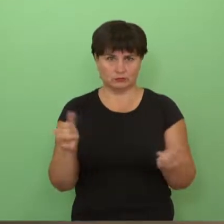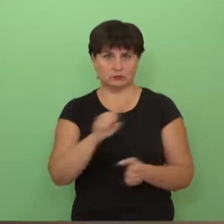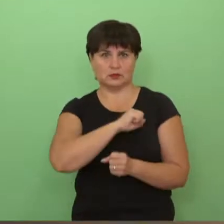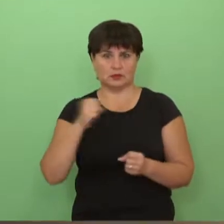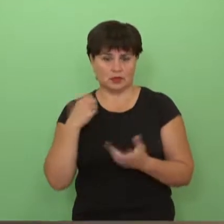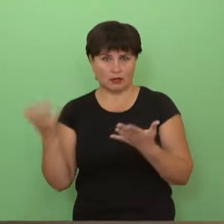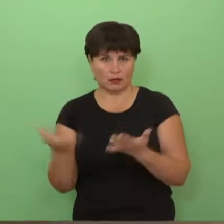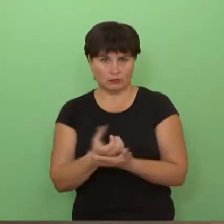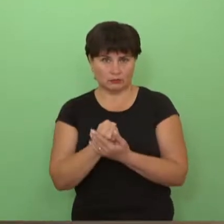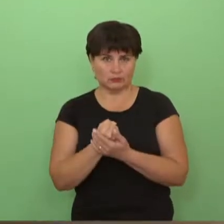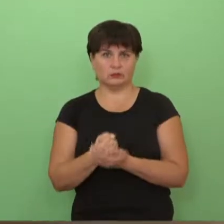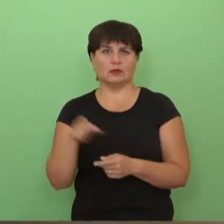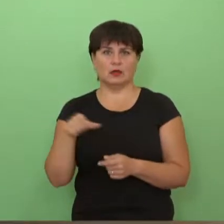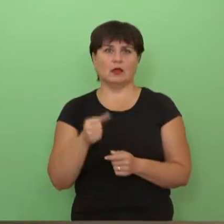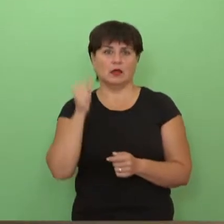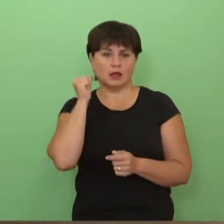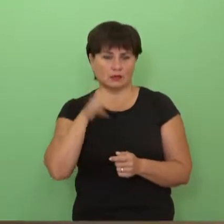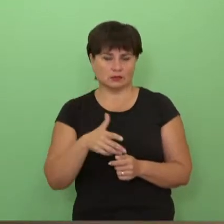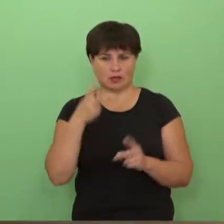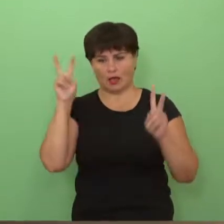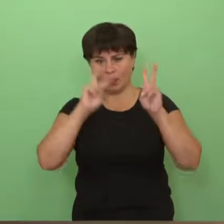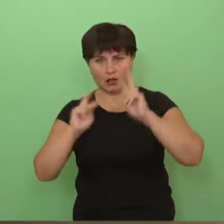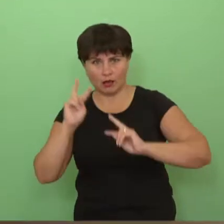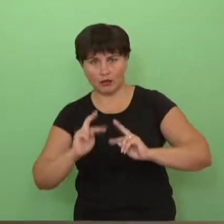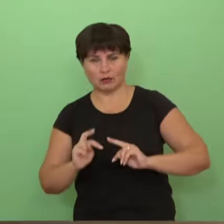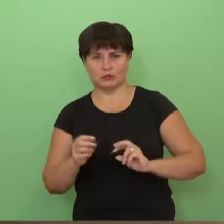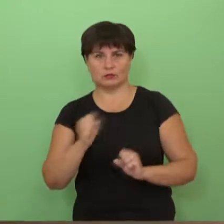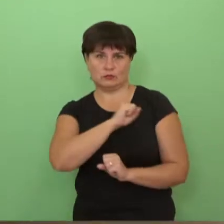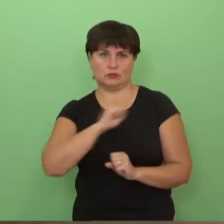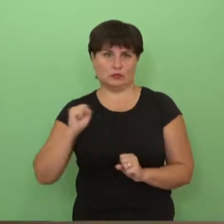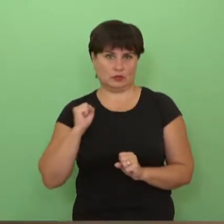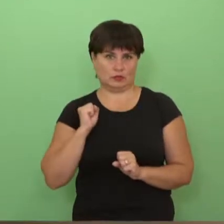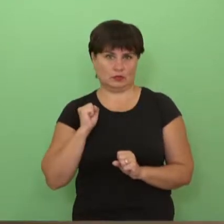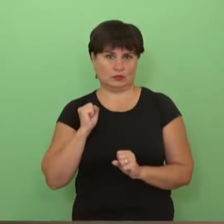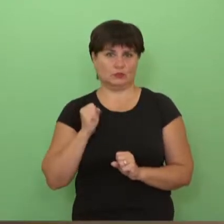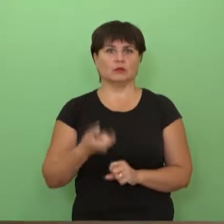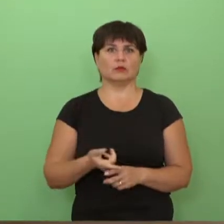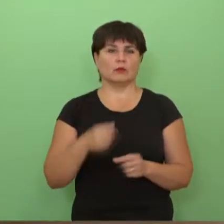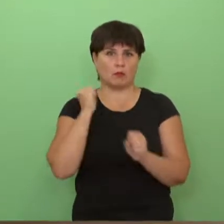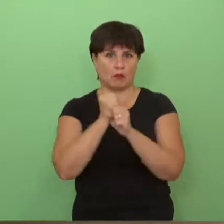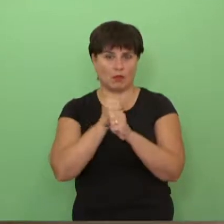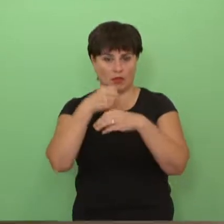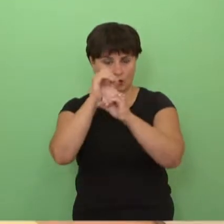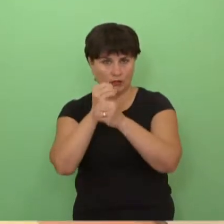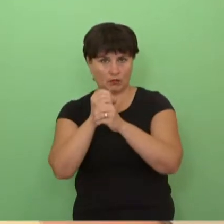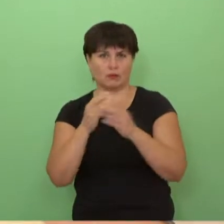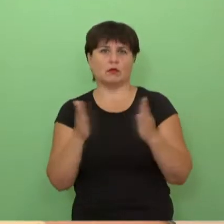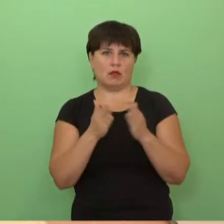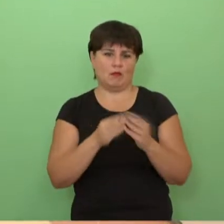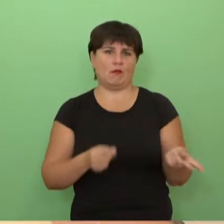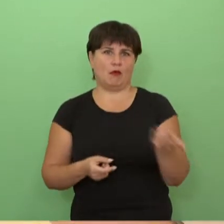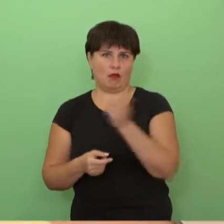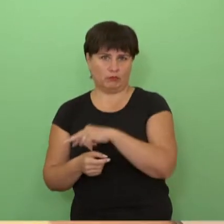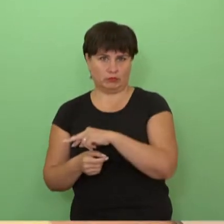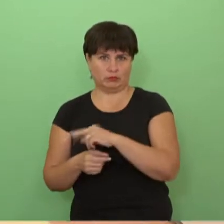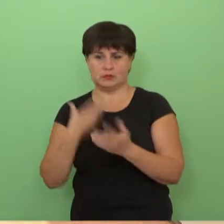gauni gydimą, tave beveik kiekvieną dieną apžiūri gyditojas, daromi tyrimai, o vis tiek grįžti namu.